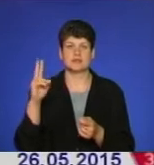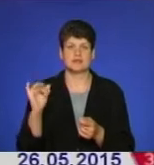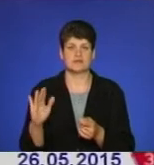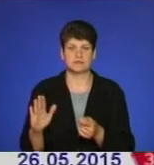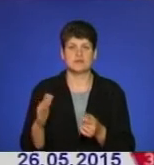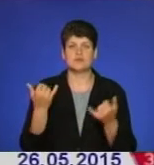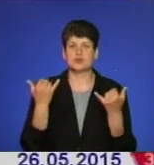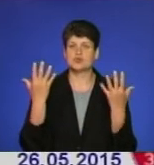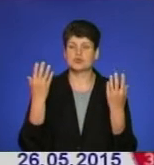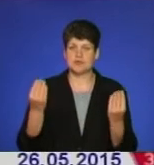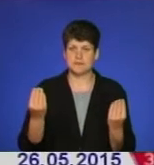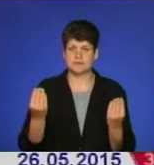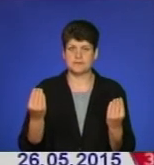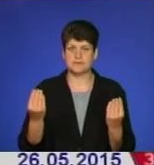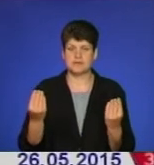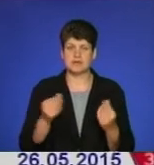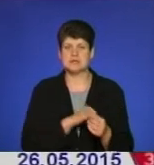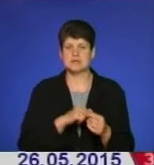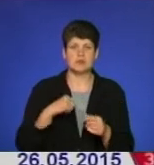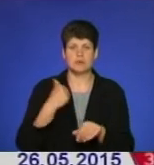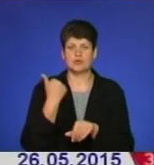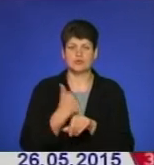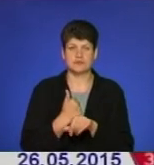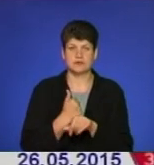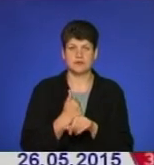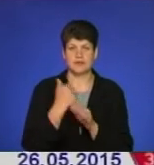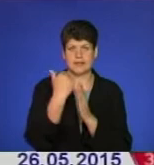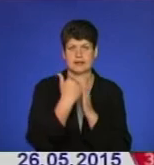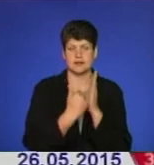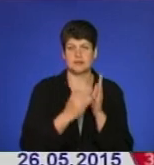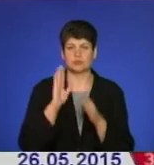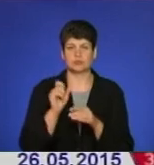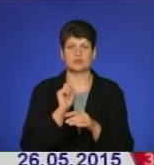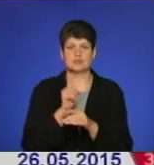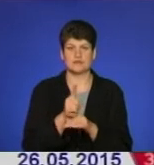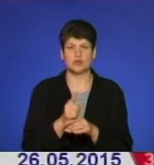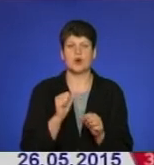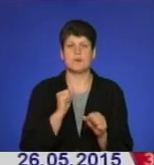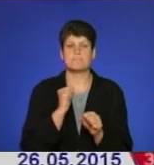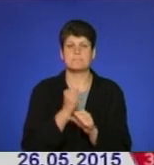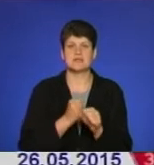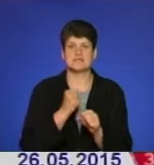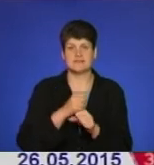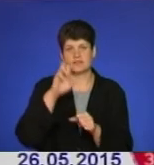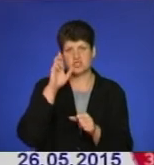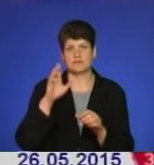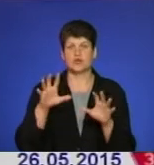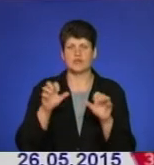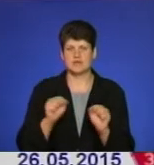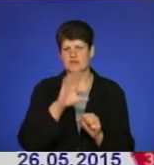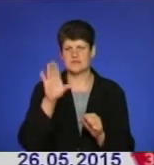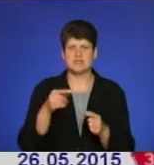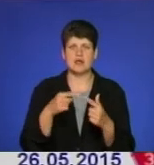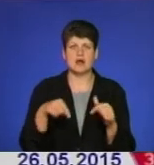сьогоднішнього дня самими основними критеріями, які будуть поставлені до працівників державної влади, до всіх галузей